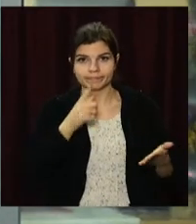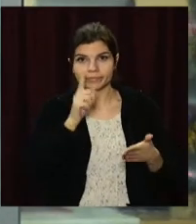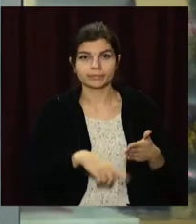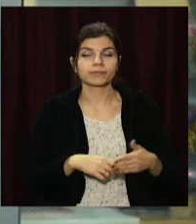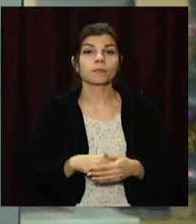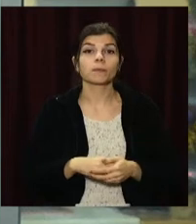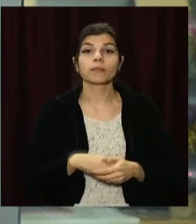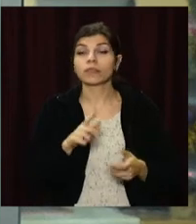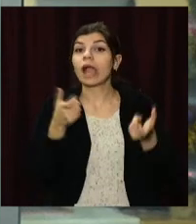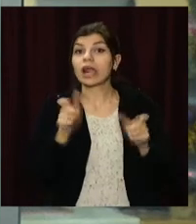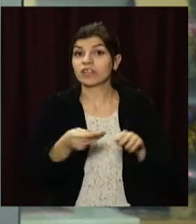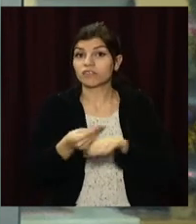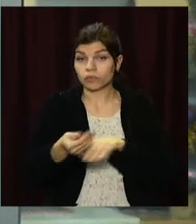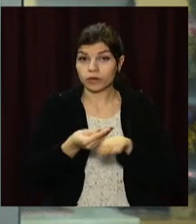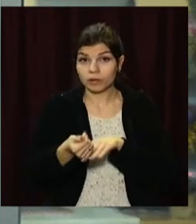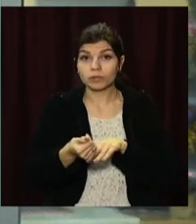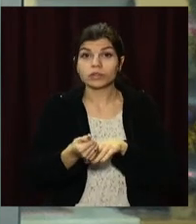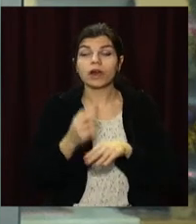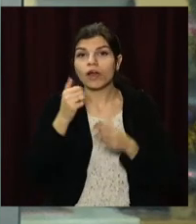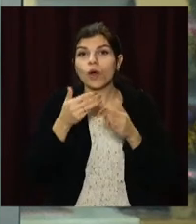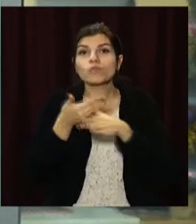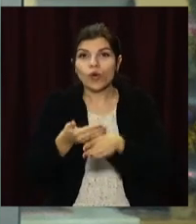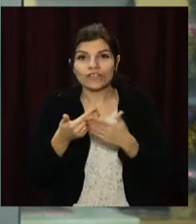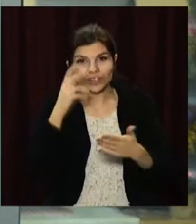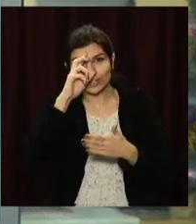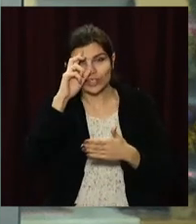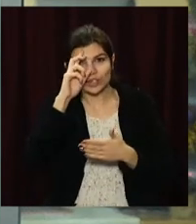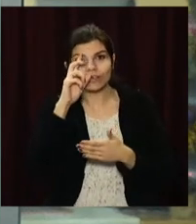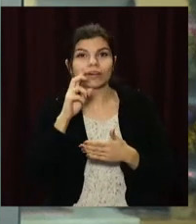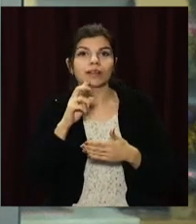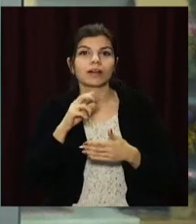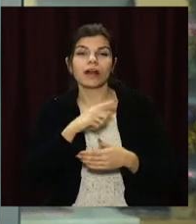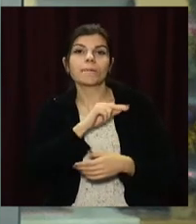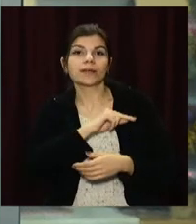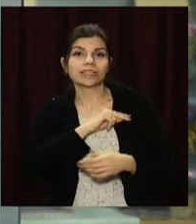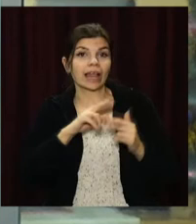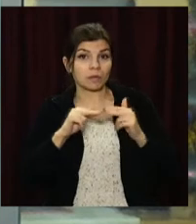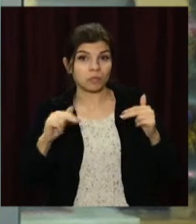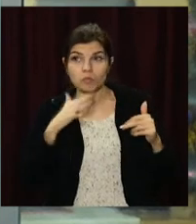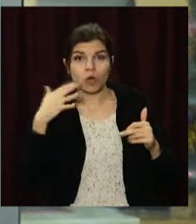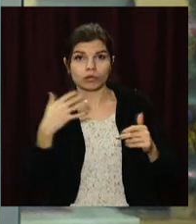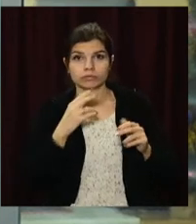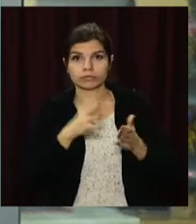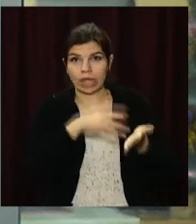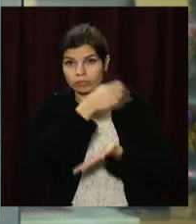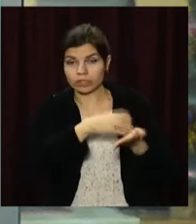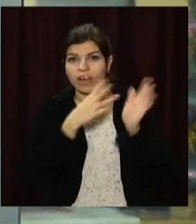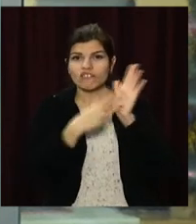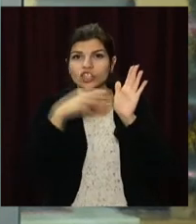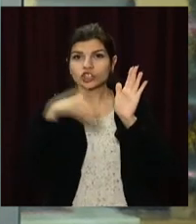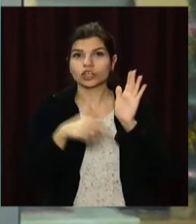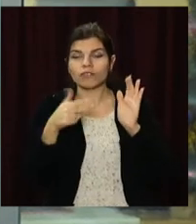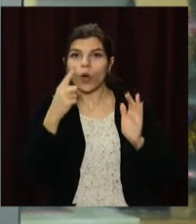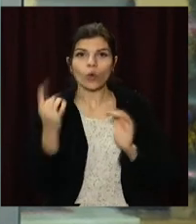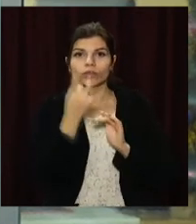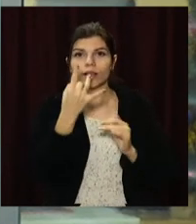Найбільше заявок на допомогу від держави подали підприємці та працівники Дніпропетровщини. 8 тисяч гривень одноразової